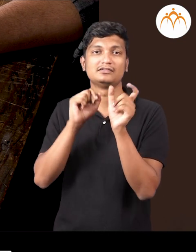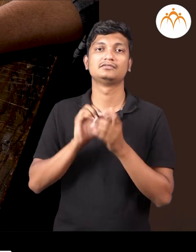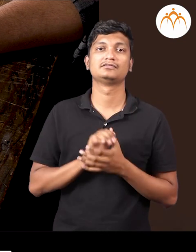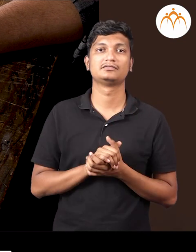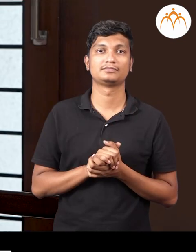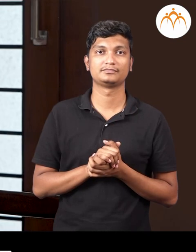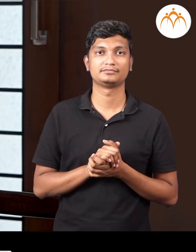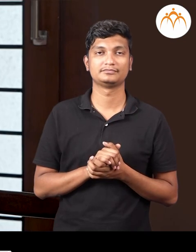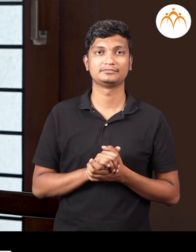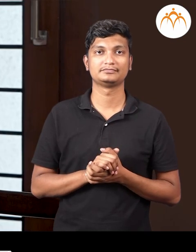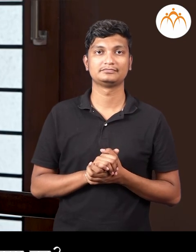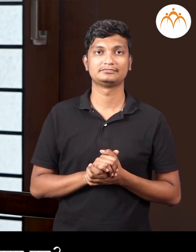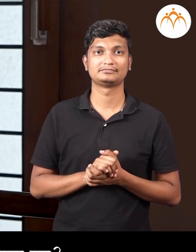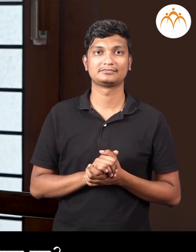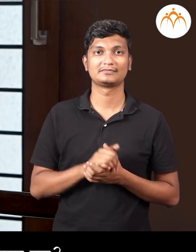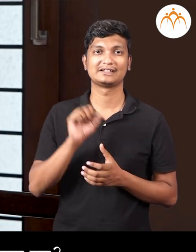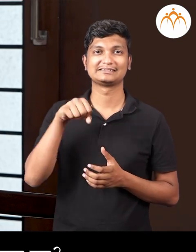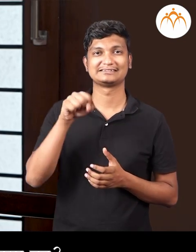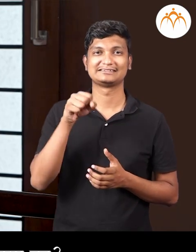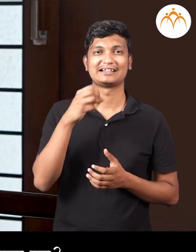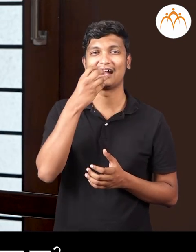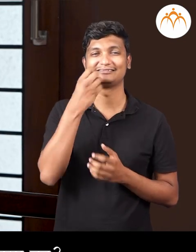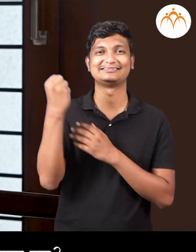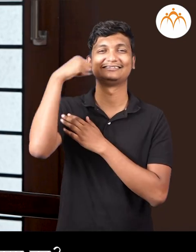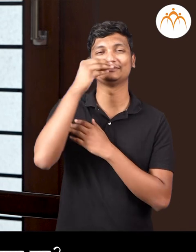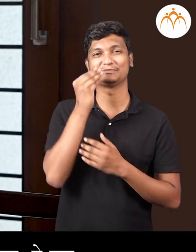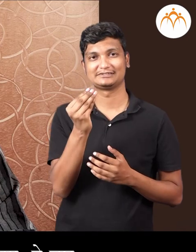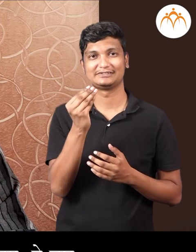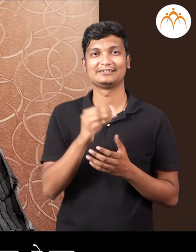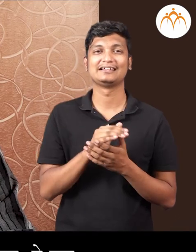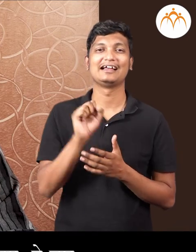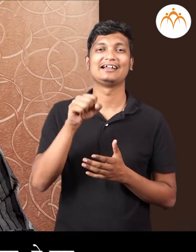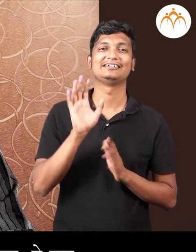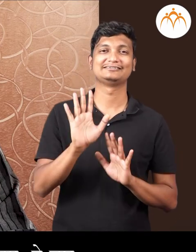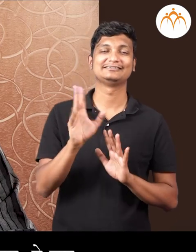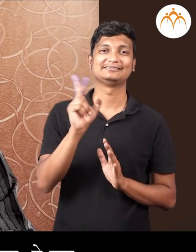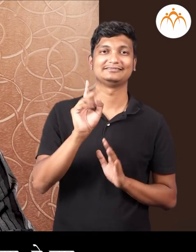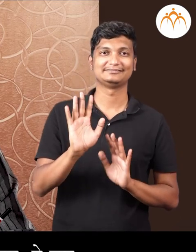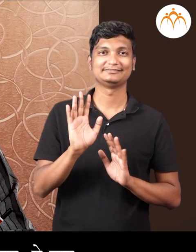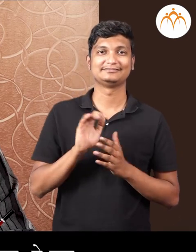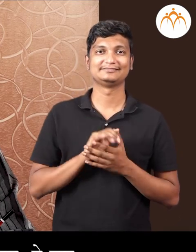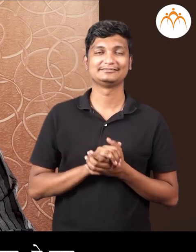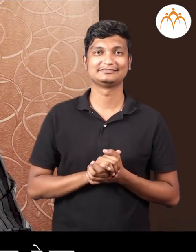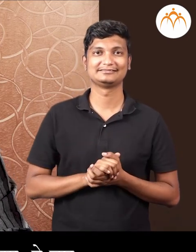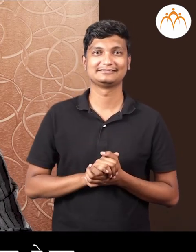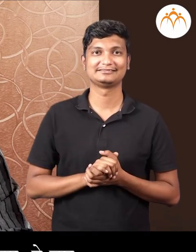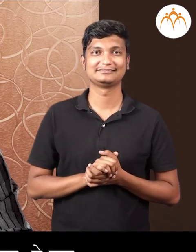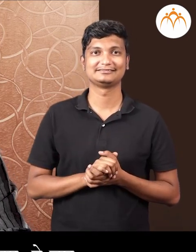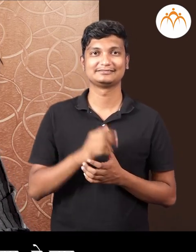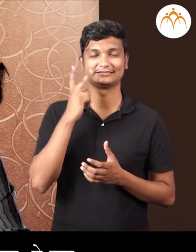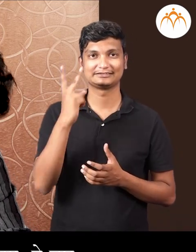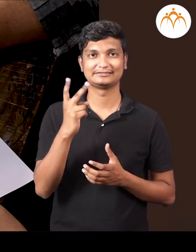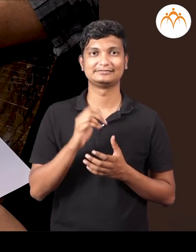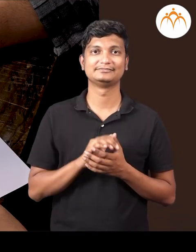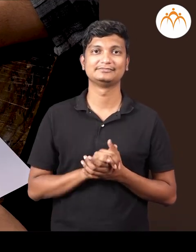हाँ, आता आले लक्षा पण आता पण बिम काड़ूया का? ठाम, आजुनेका काड़ूया. हे भगा?